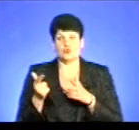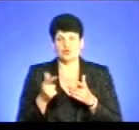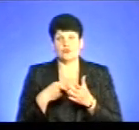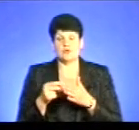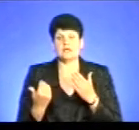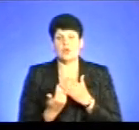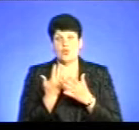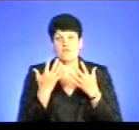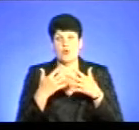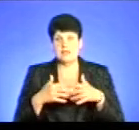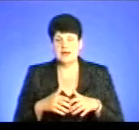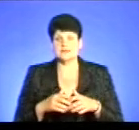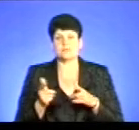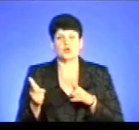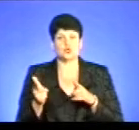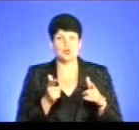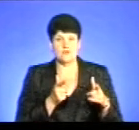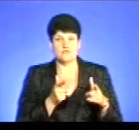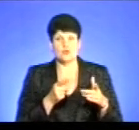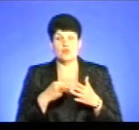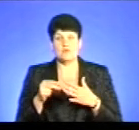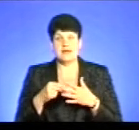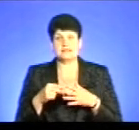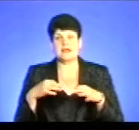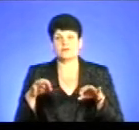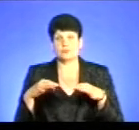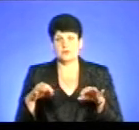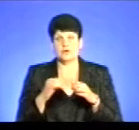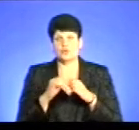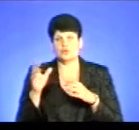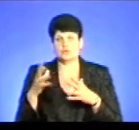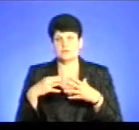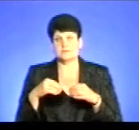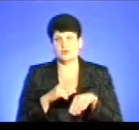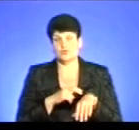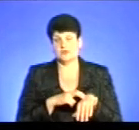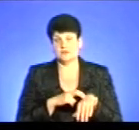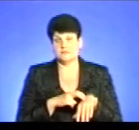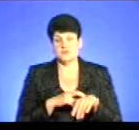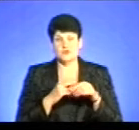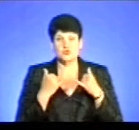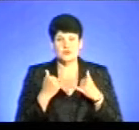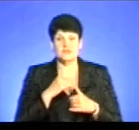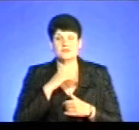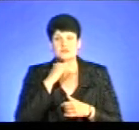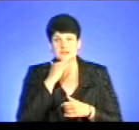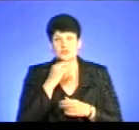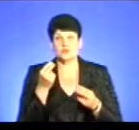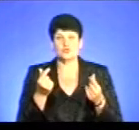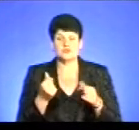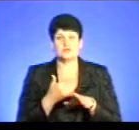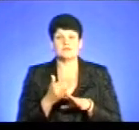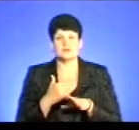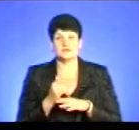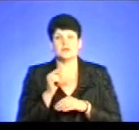нове обладнання, ми готові купляти автомобілі для кожного сімейного лікаря. Тобто сьогодні достатньо коштів виділено